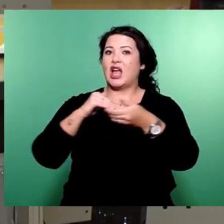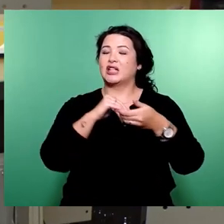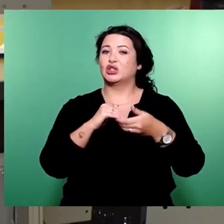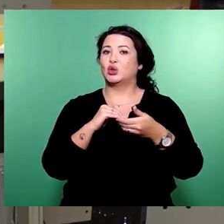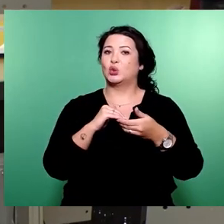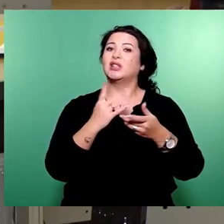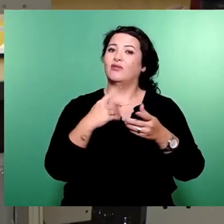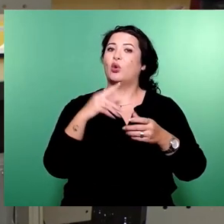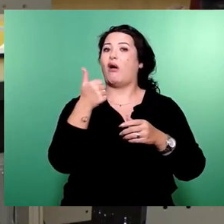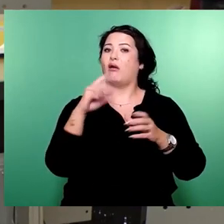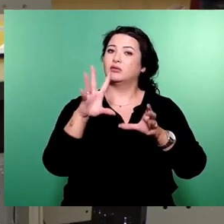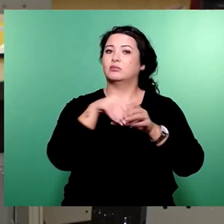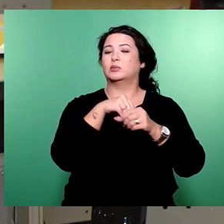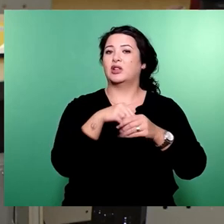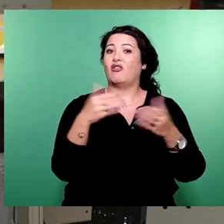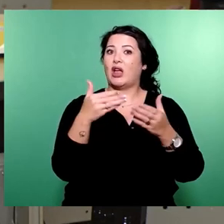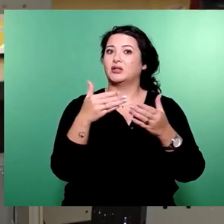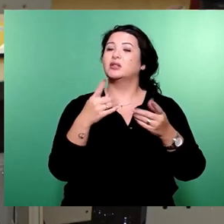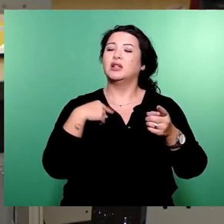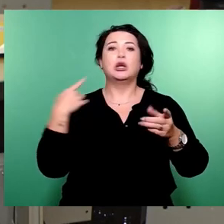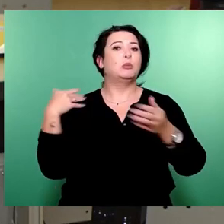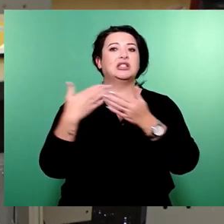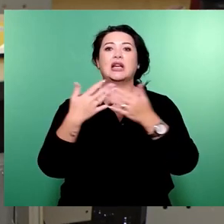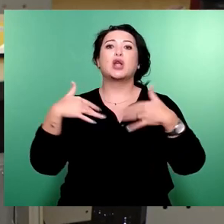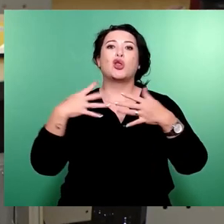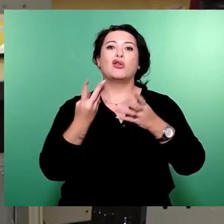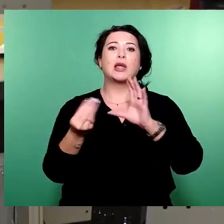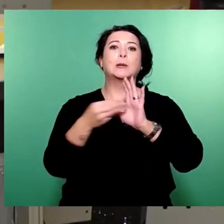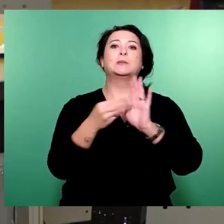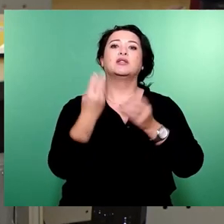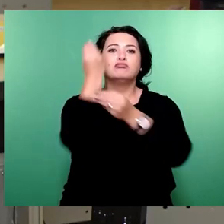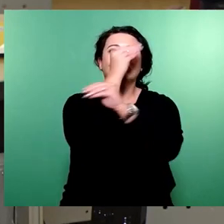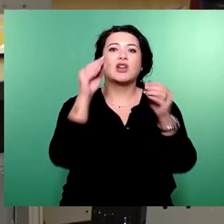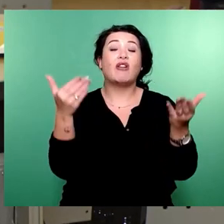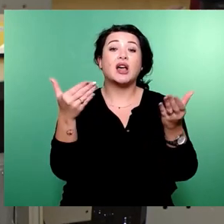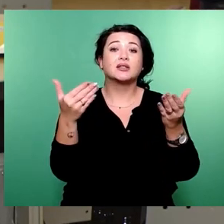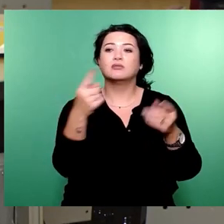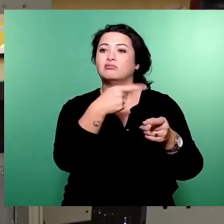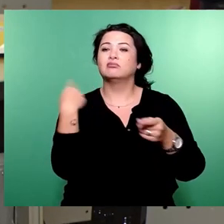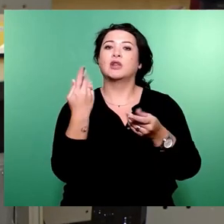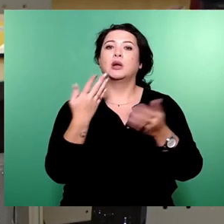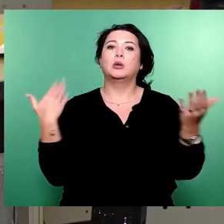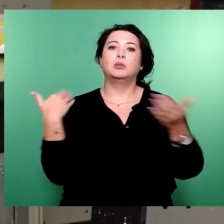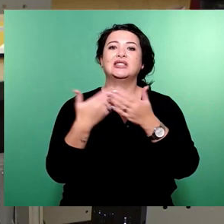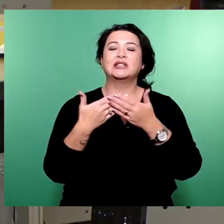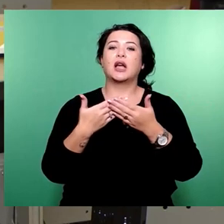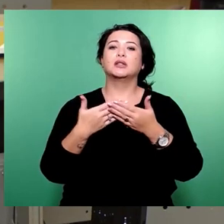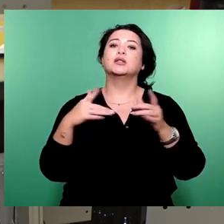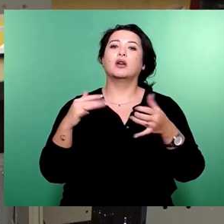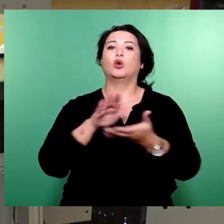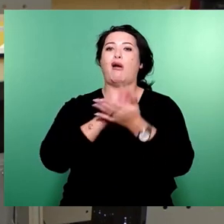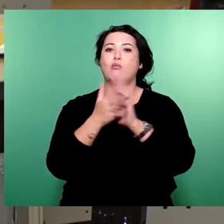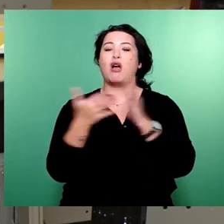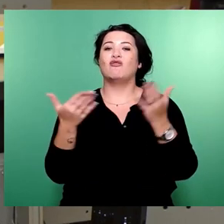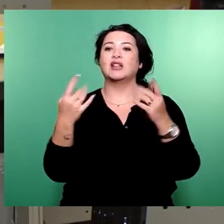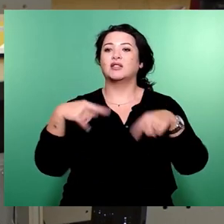noch nicht gesprochen worden, deshalb sage ich es mal zuerst. Wir haben uns geeinigt, dass wir uns gemeinsam zu den notwendigen Investitionen in unser